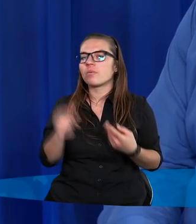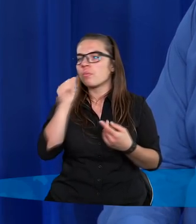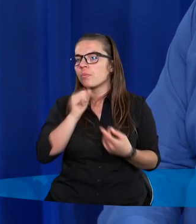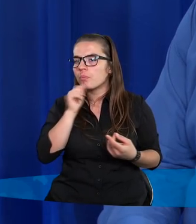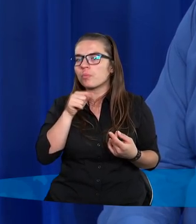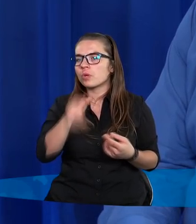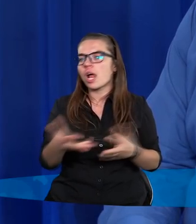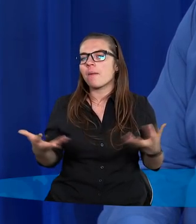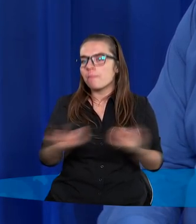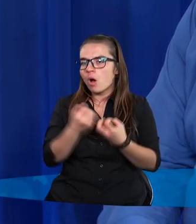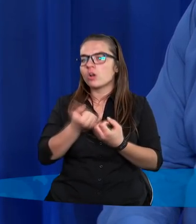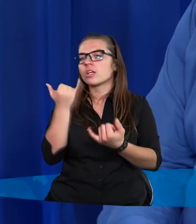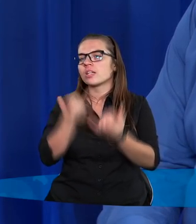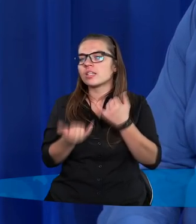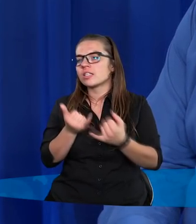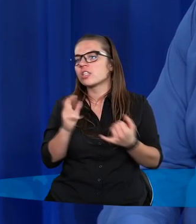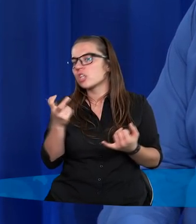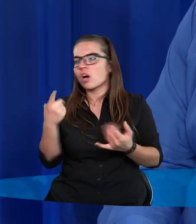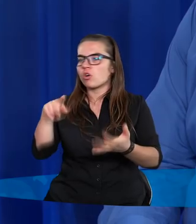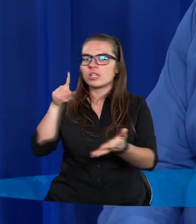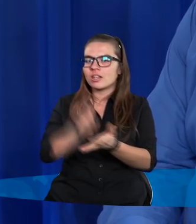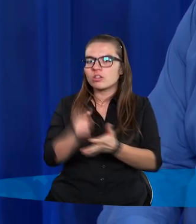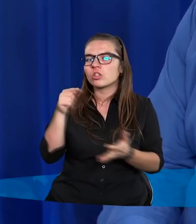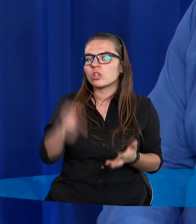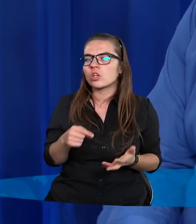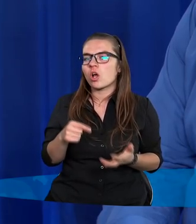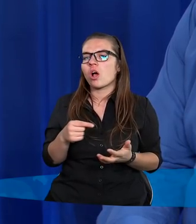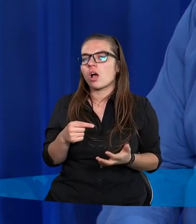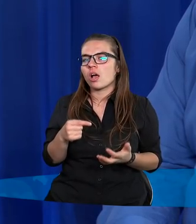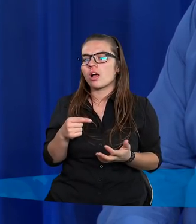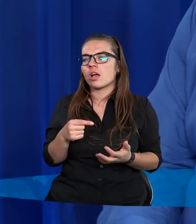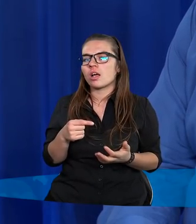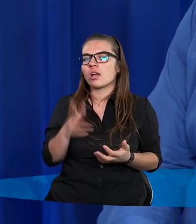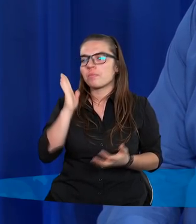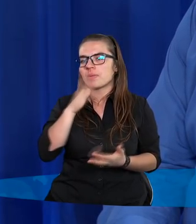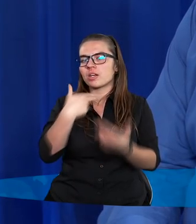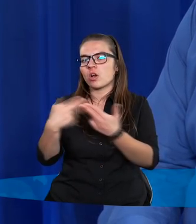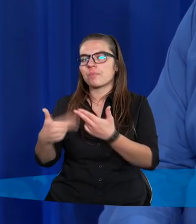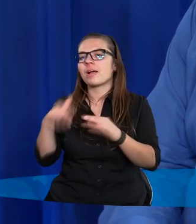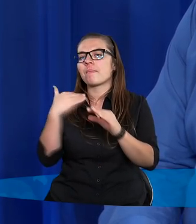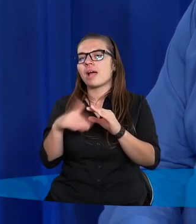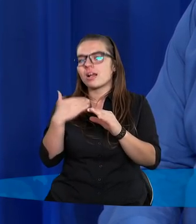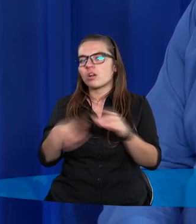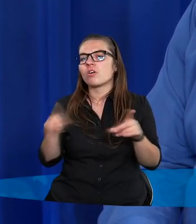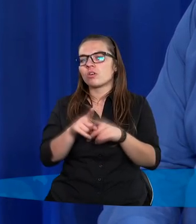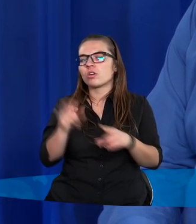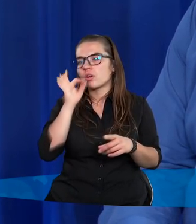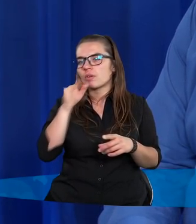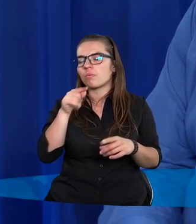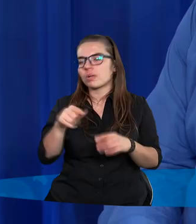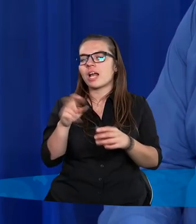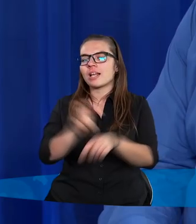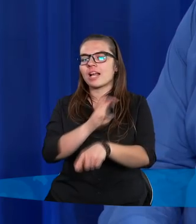spróbujemy je podjąć. Jeżeli czegoś nie zdążymy, to będziemy odpowiadać mailowo. Pewnie, dobre są te